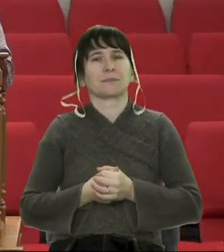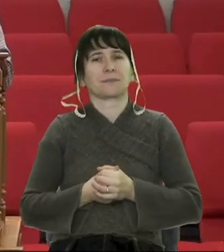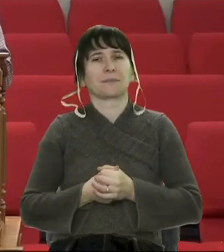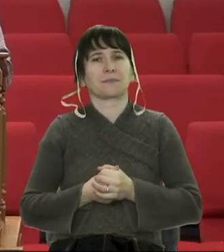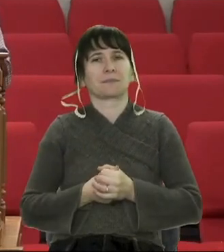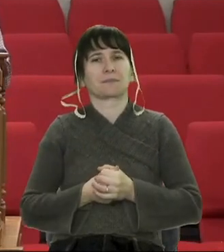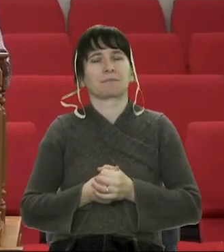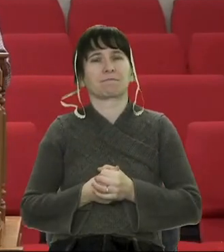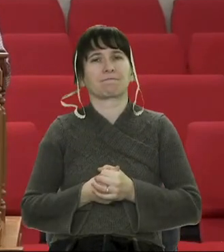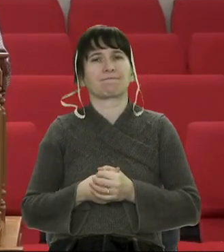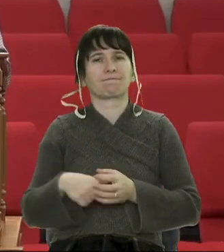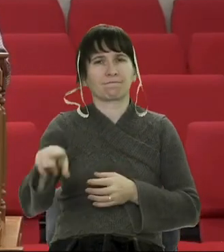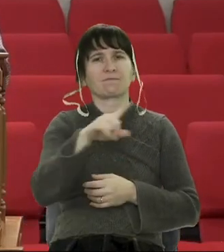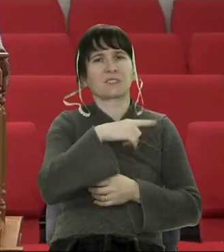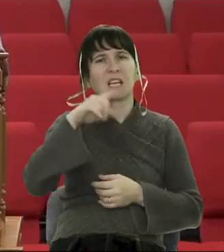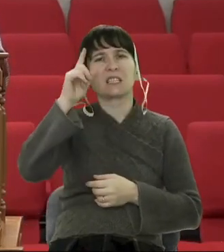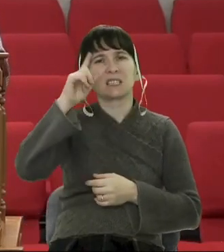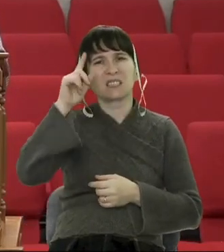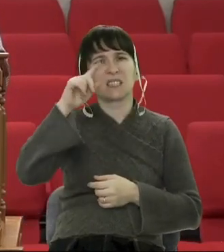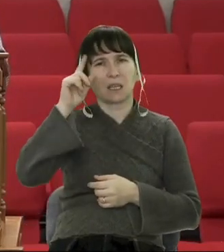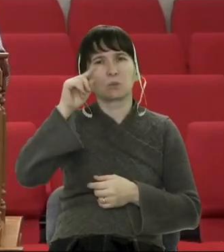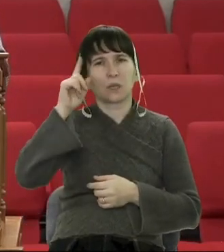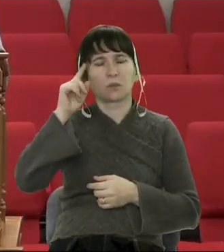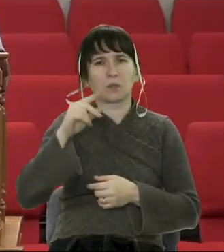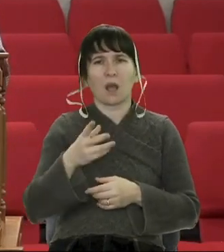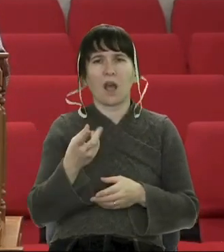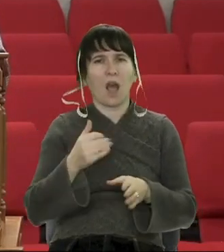що ми багато знаємо, але мало що виконуємо.